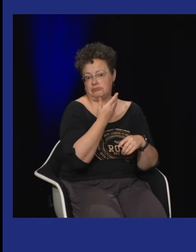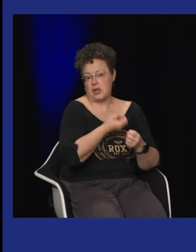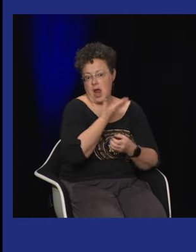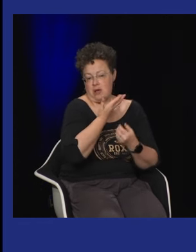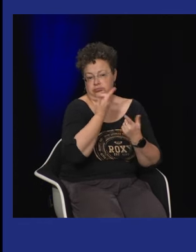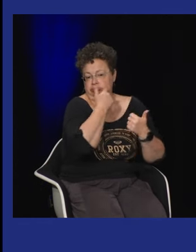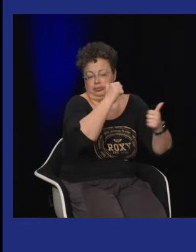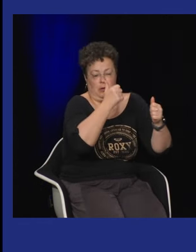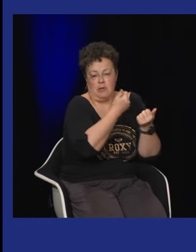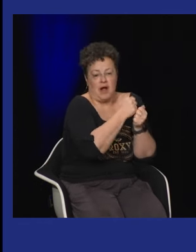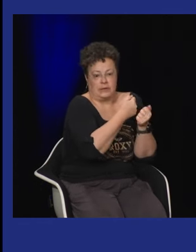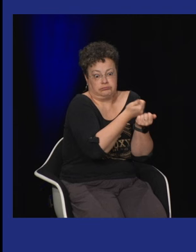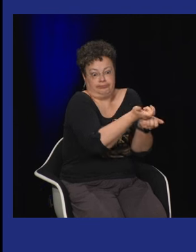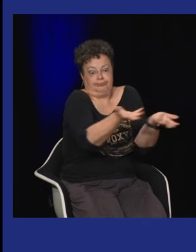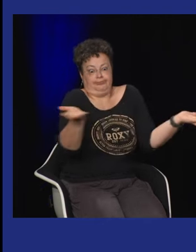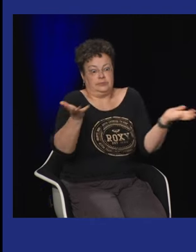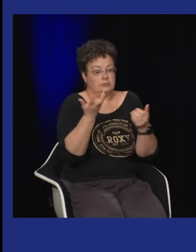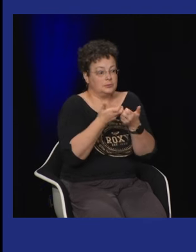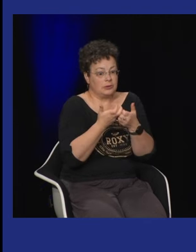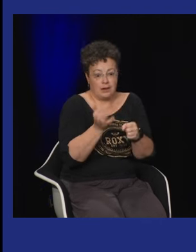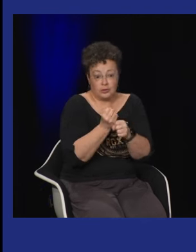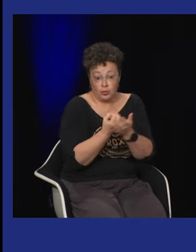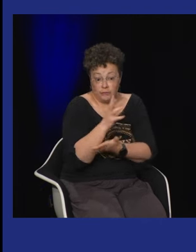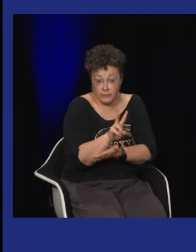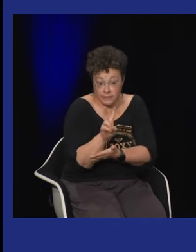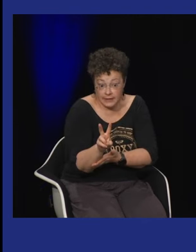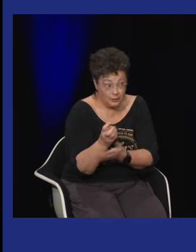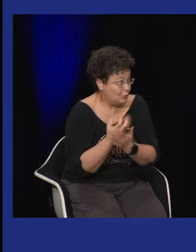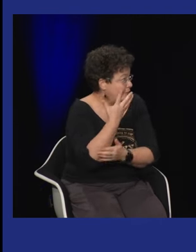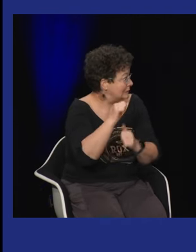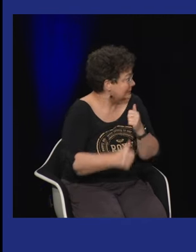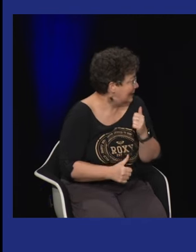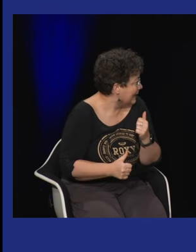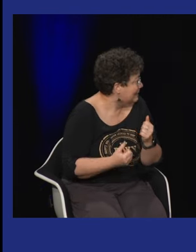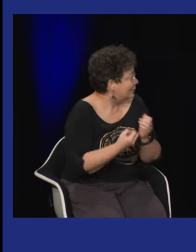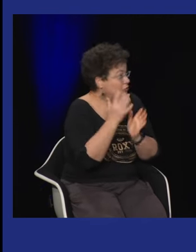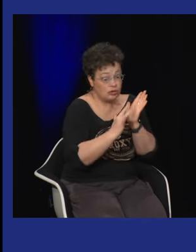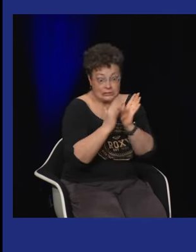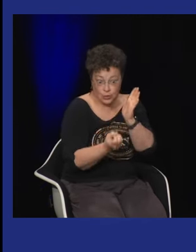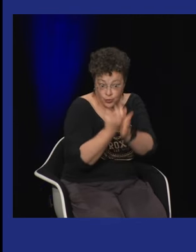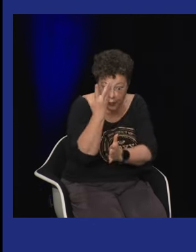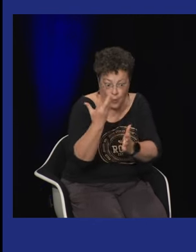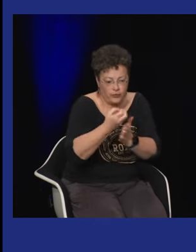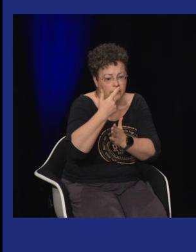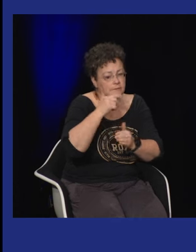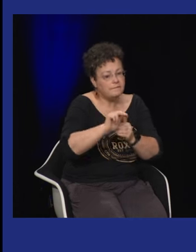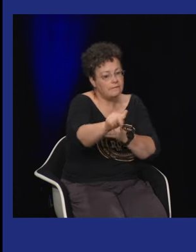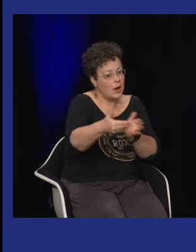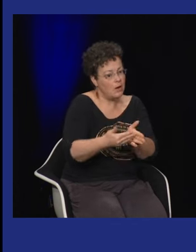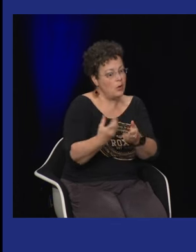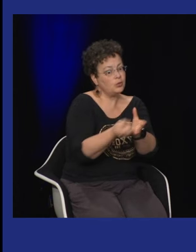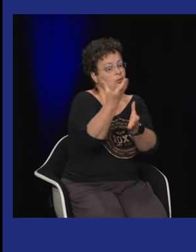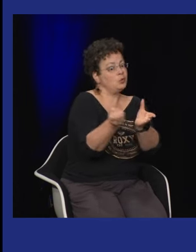c'est vrai que l'art a été de plus en plus visuel de plus en plus divers il a eu le VV il y des nouveaux styles